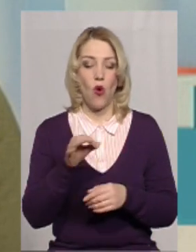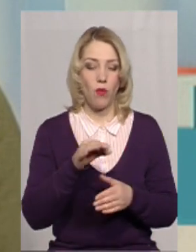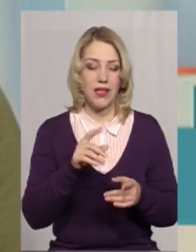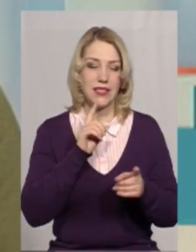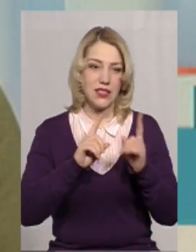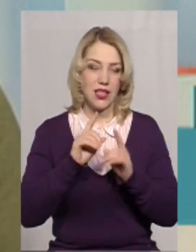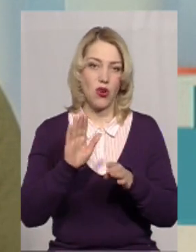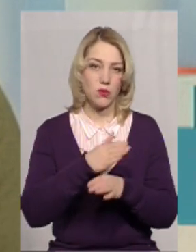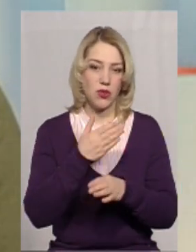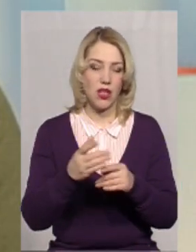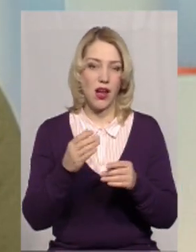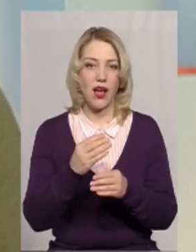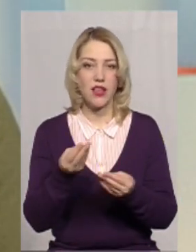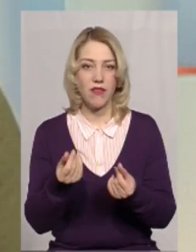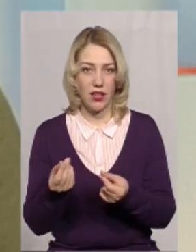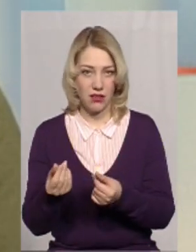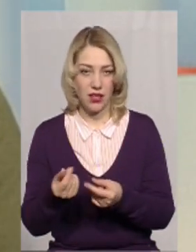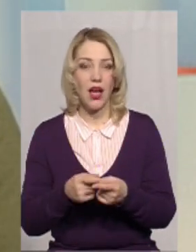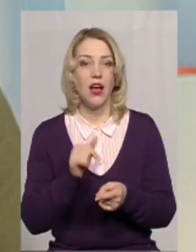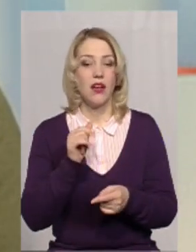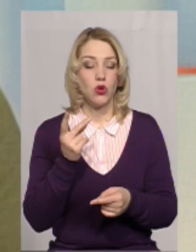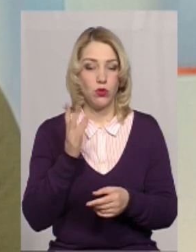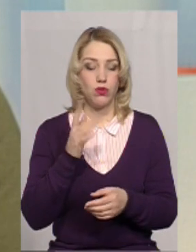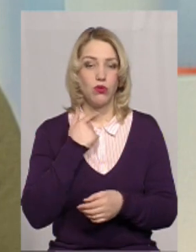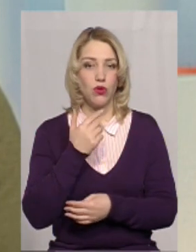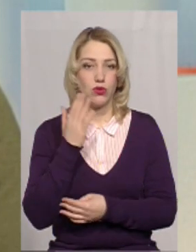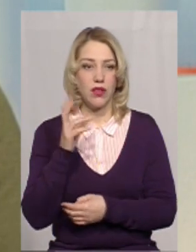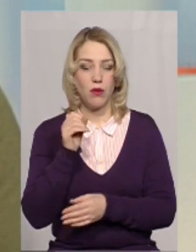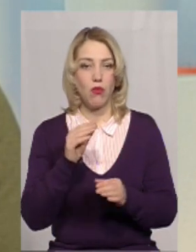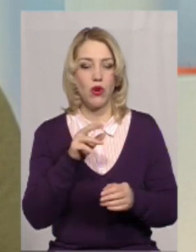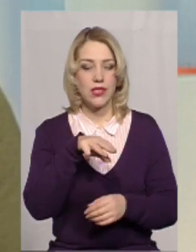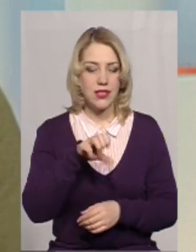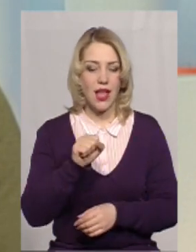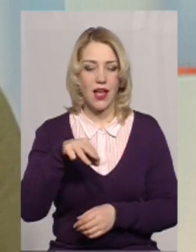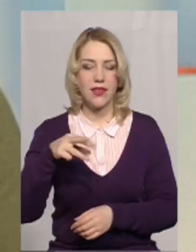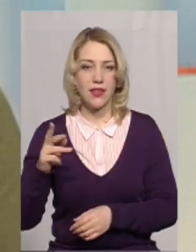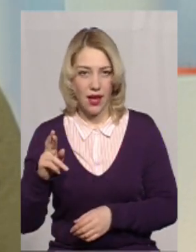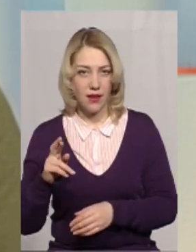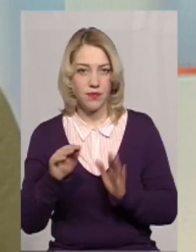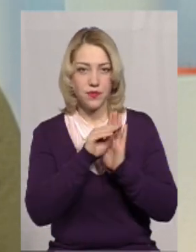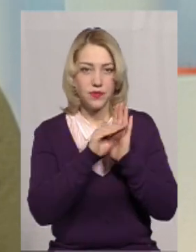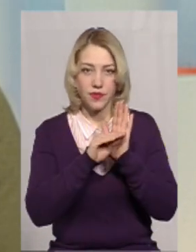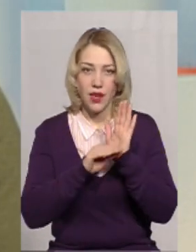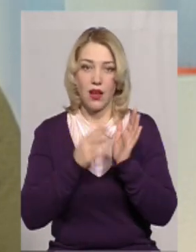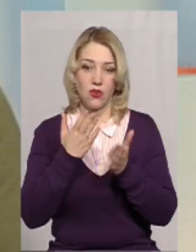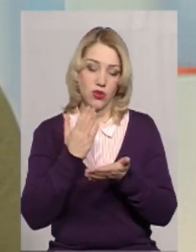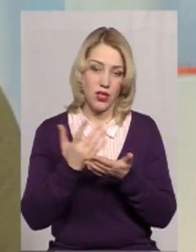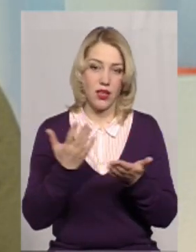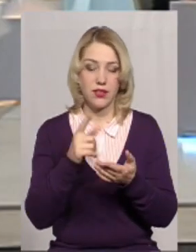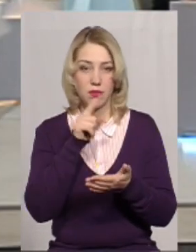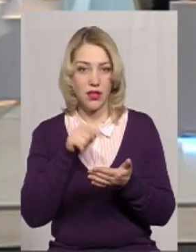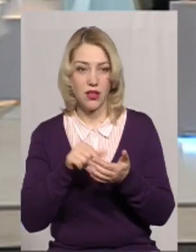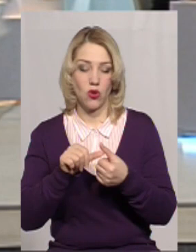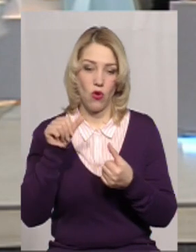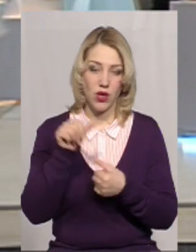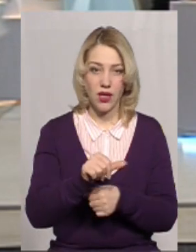капітальні видатки. Друге, ми говорили, що давайте будемо голосувати по статейн. І тоді, якщо є якісь запитання до окремих видатків,